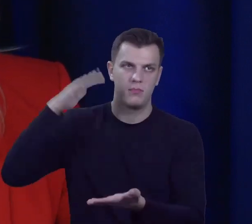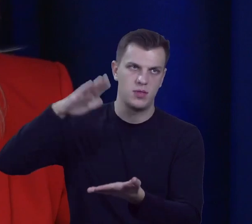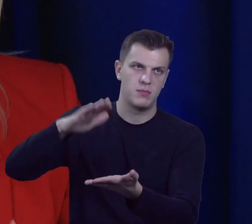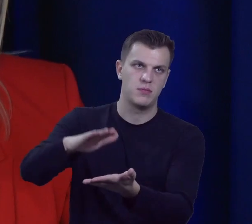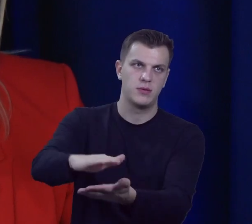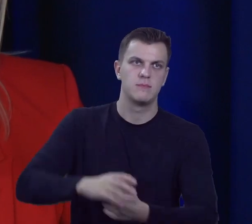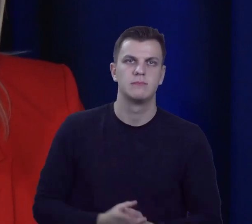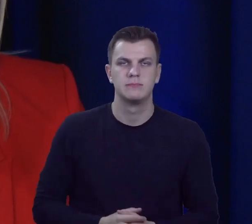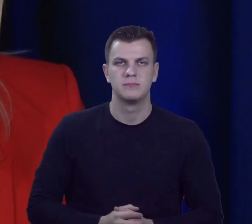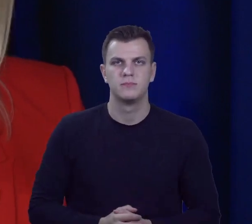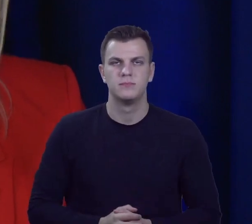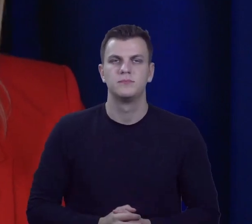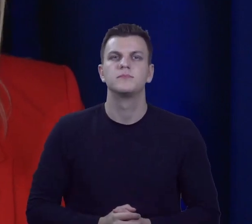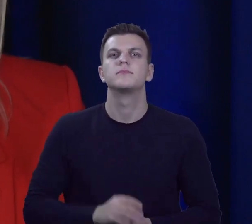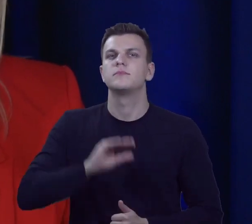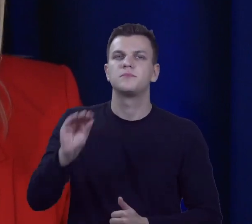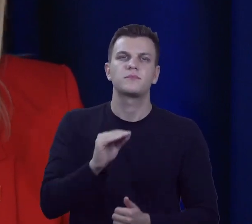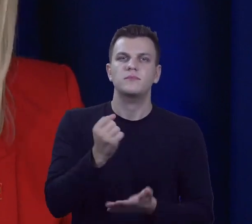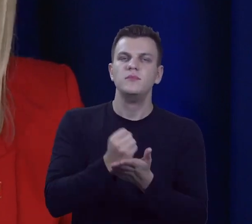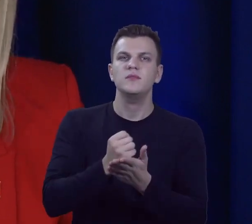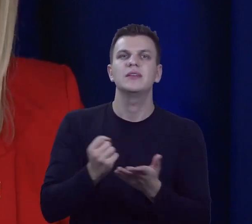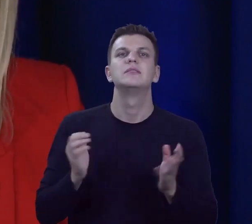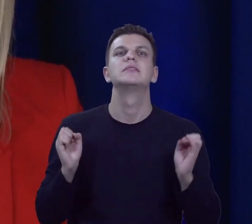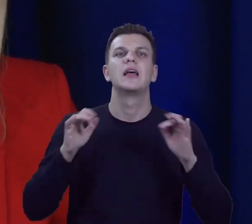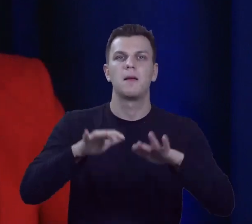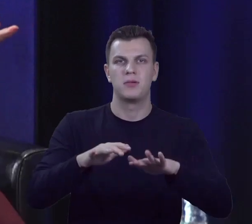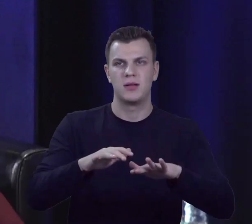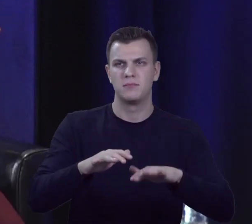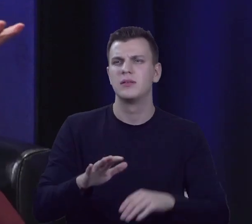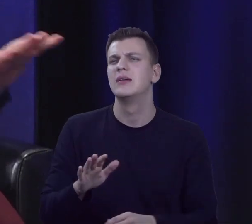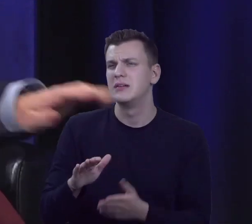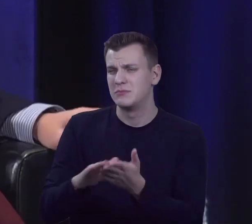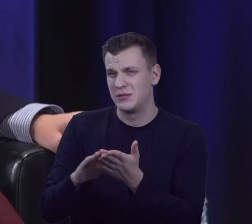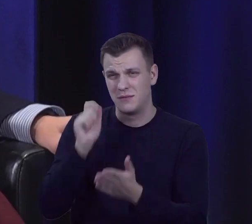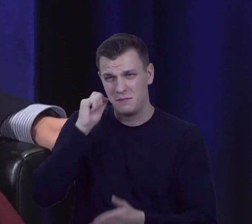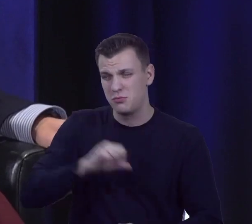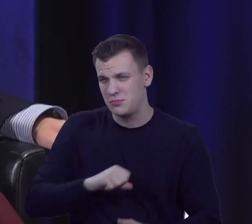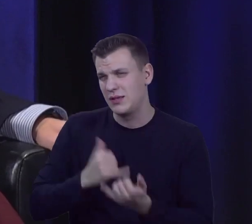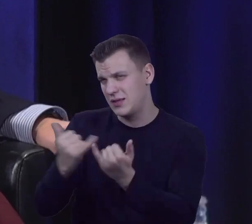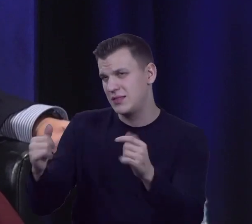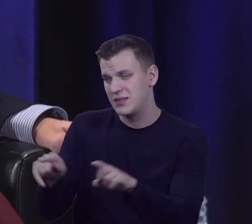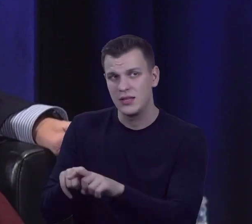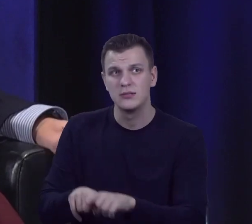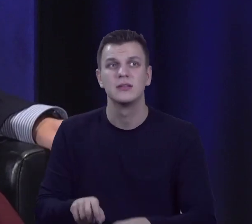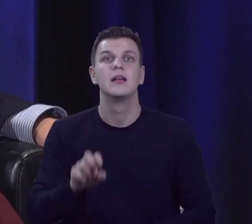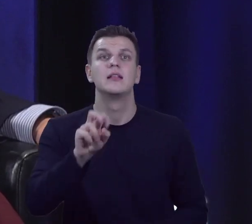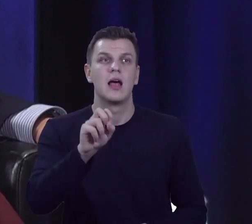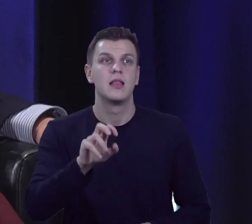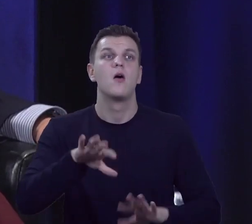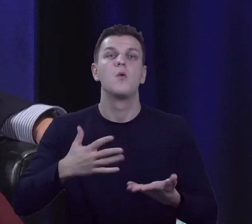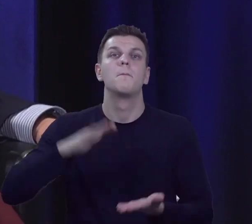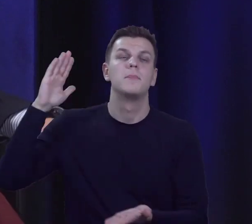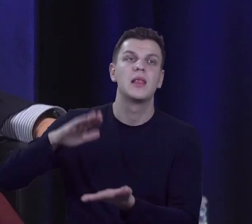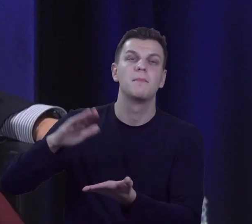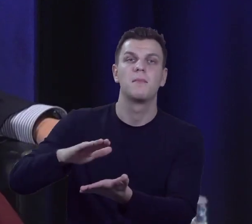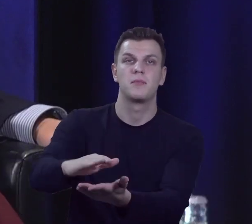odniosę się jeszcze do tych zebrań osiedlowych. Pani burmistrz, bo musimy też pozwolić... Tak, jest pytanie. Coraz mniejsza frekwencja mimo